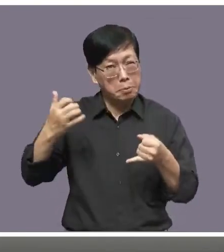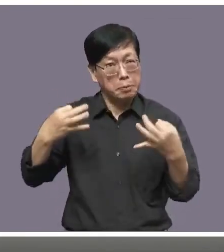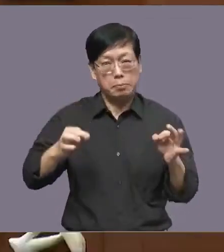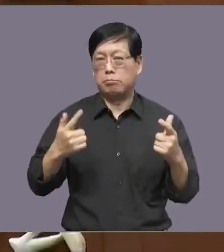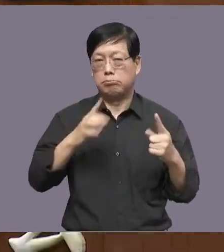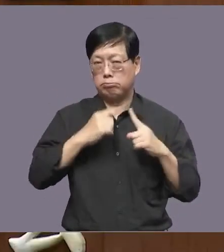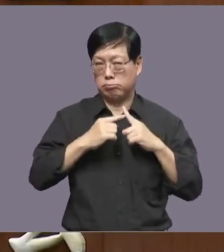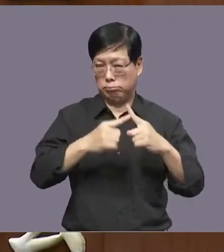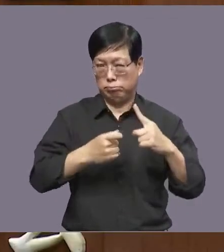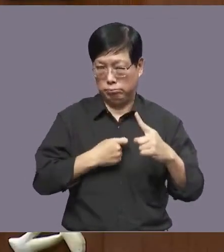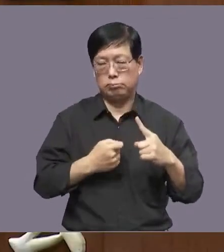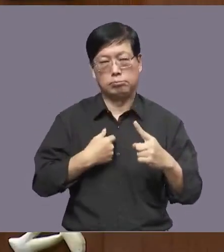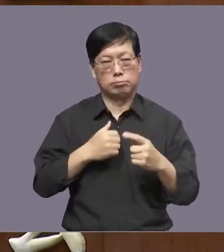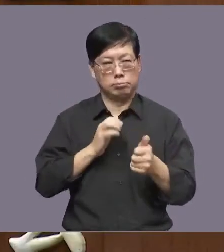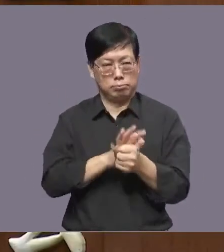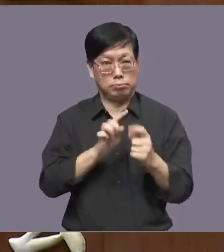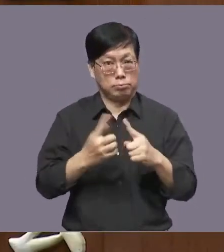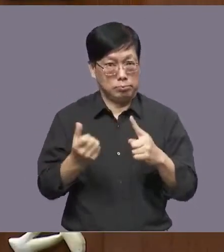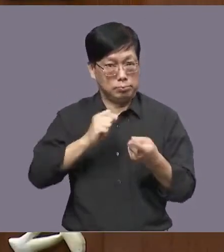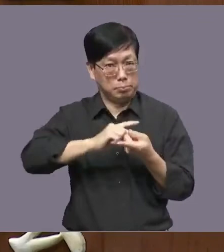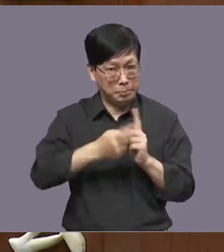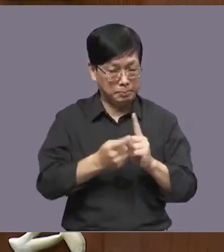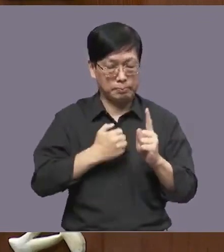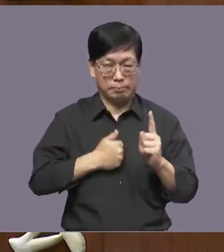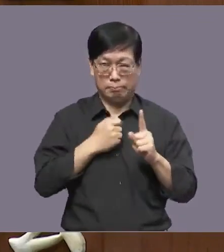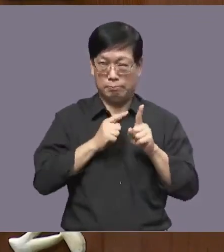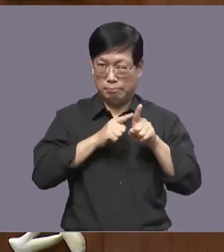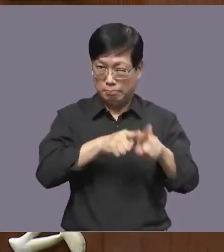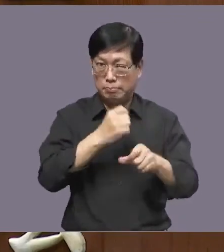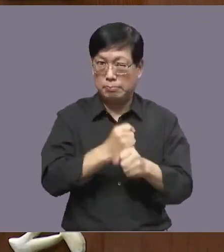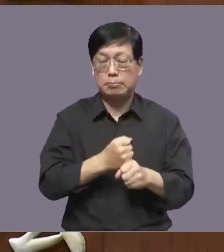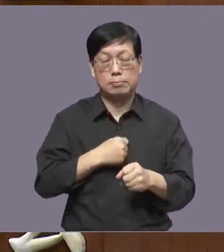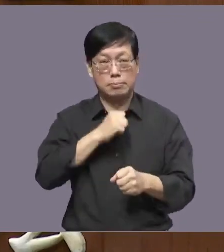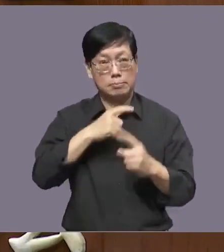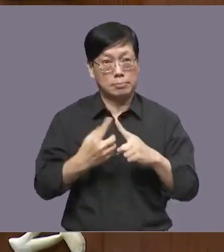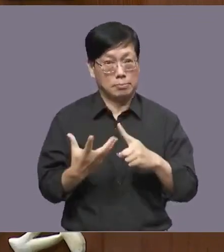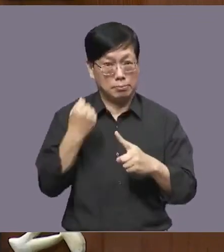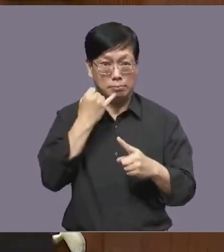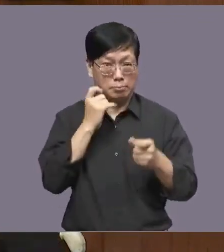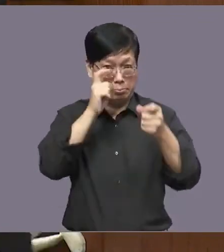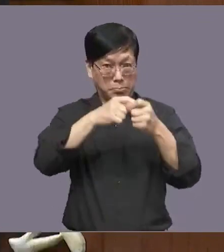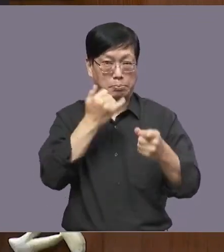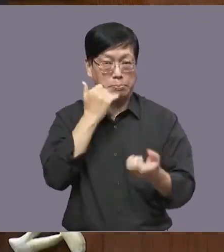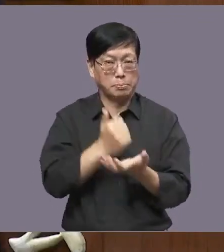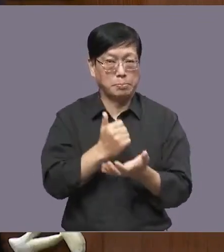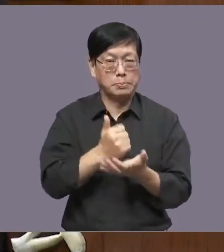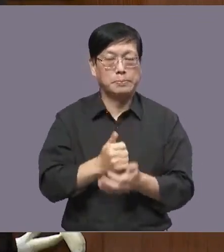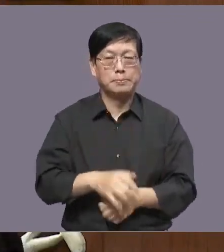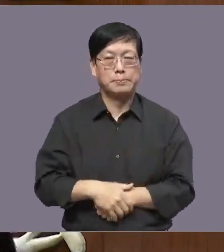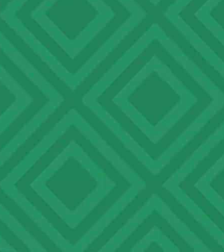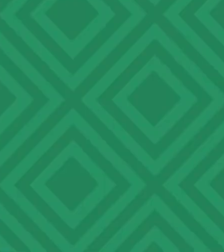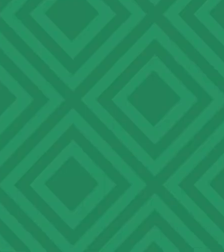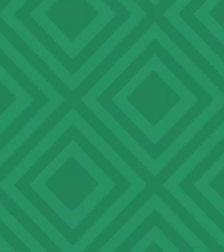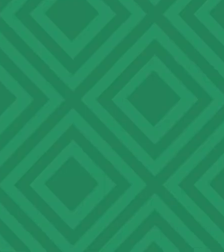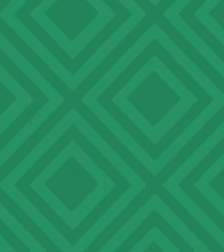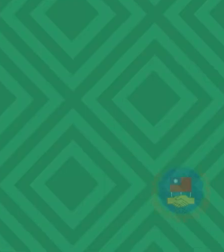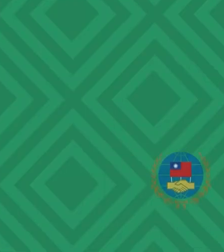动所以我们让人权成为行动让台湾的人权价值能够输出于国外以上报告